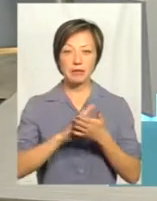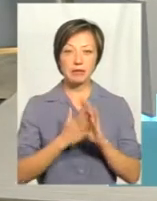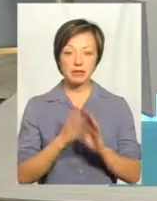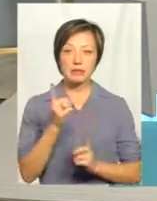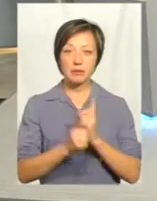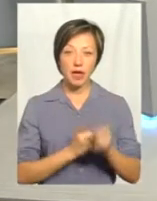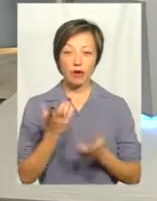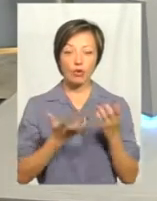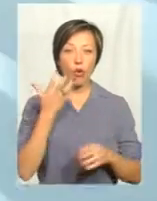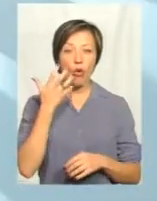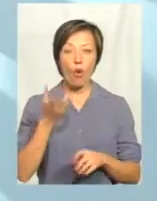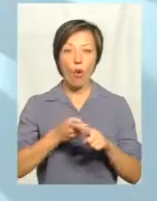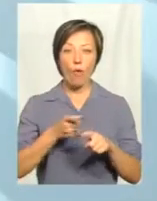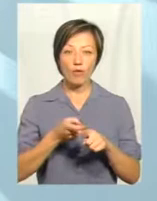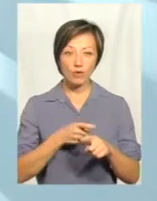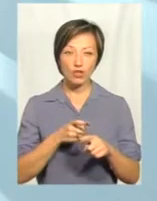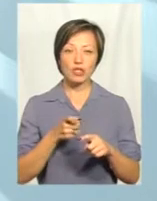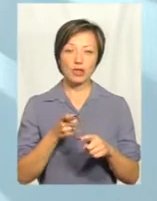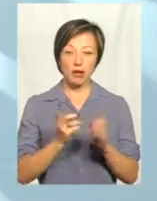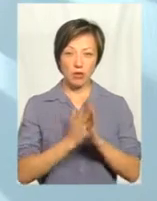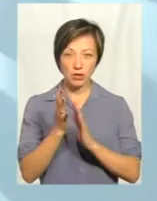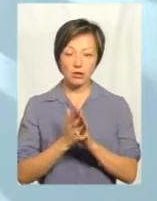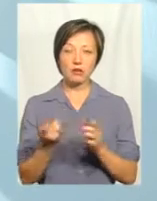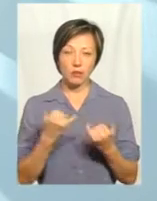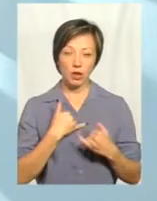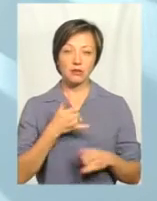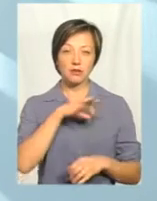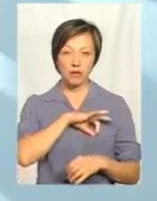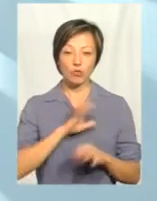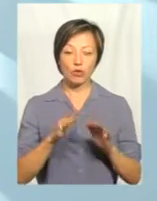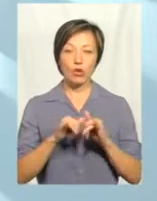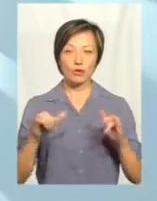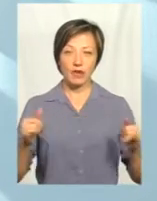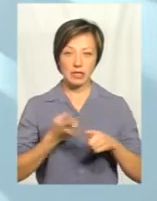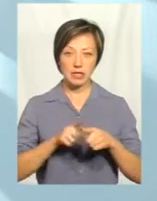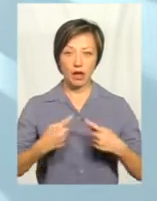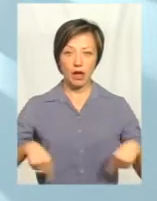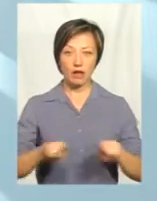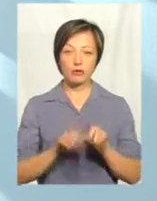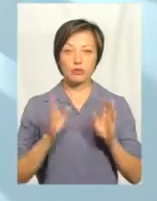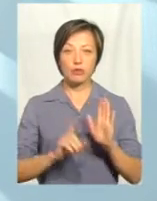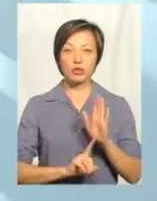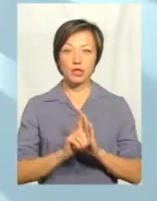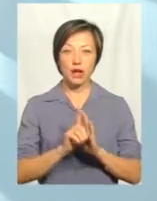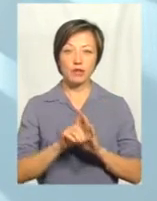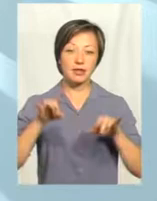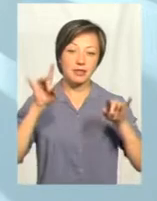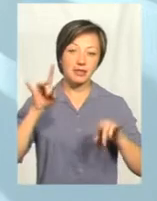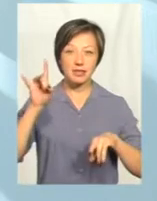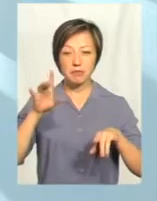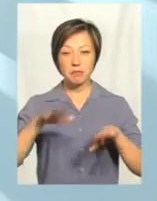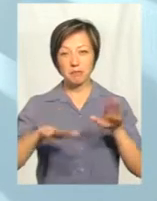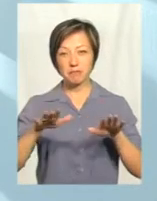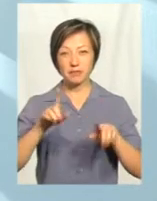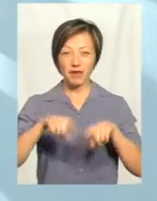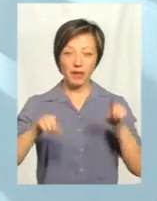у още в низ, воно нам десь трошки відігрує на руку. Тобто, тому в нас ця галузь буде розвиватися. І вона буде починатися десь стихійно, а потім це питання буде